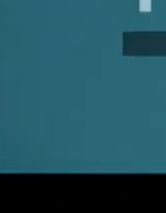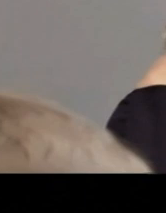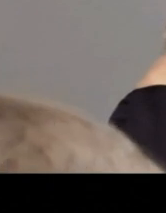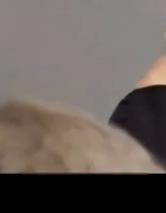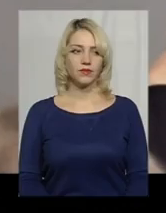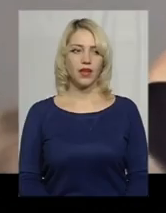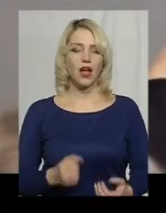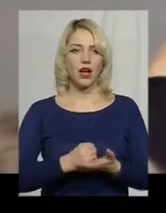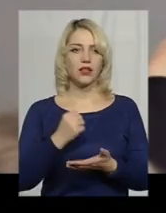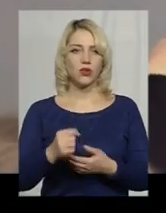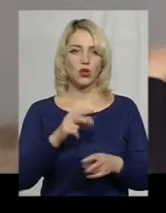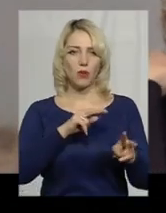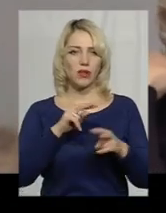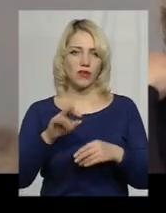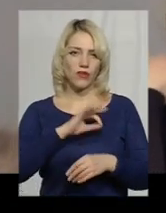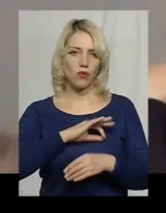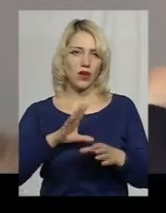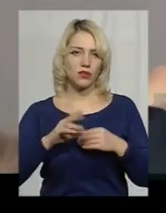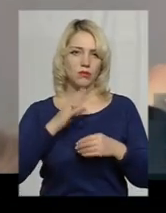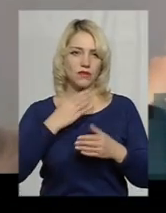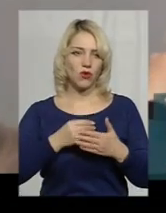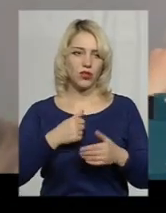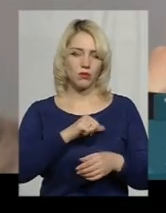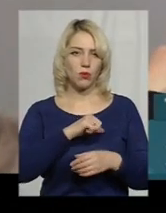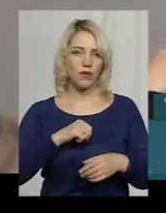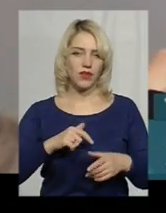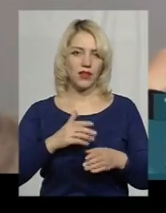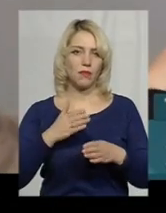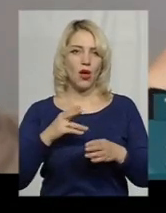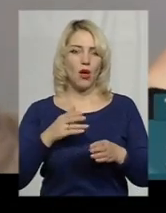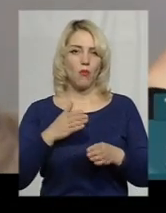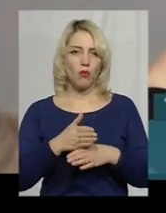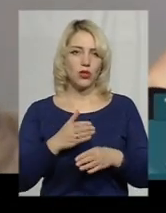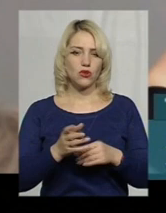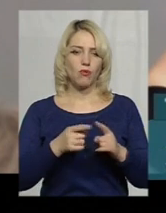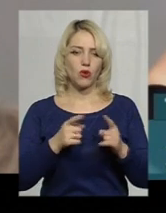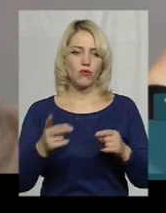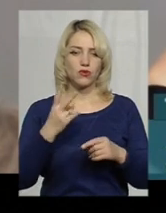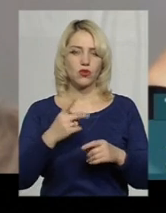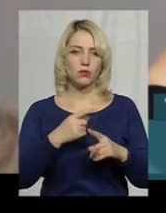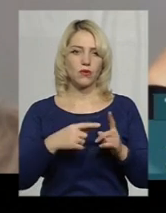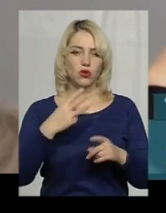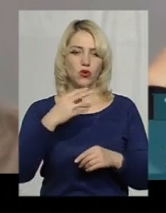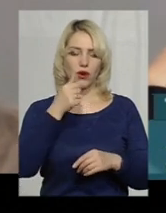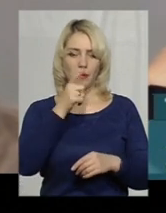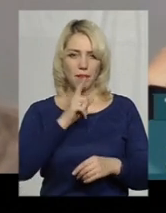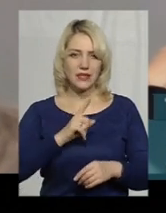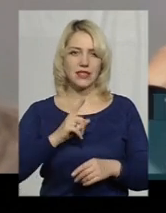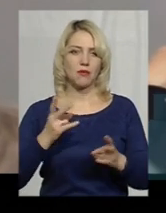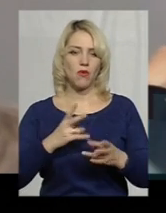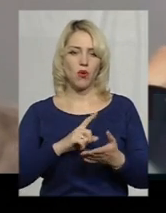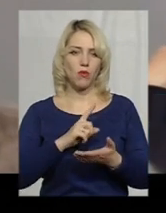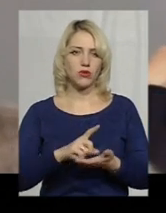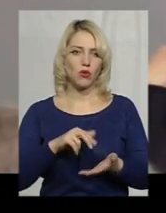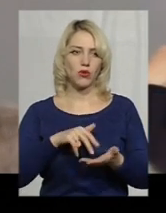Кандидат у патронатній вихователі разом з своїм добровільним помічником впродовж 2,5-3 місяців мусять обов'язково